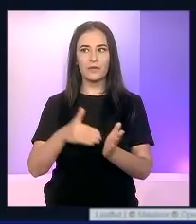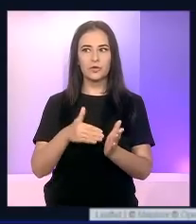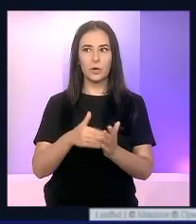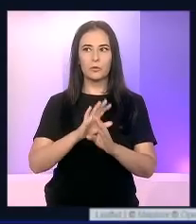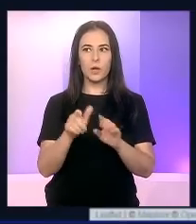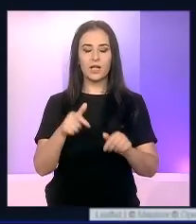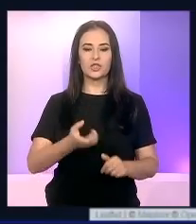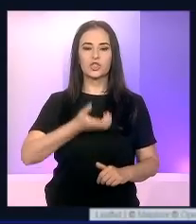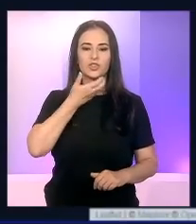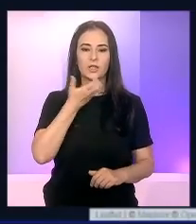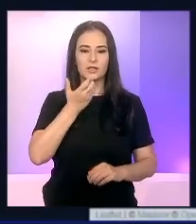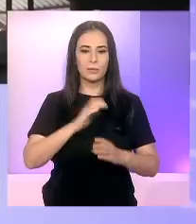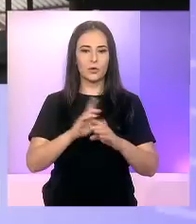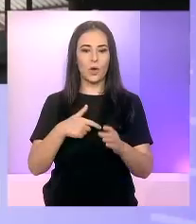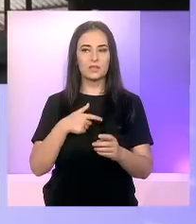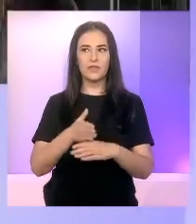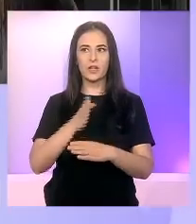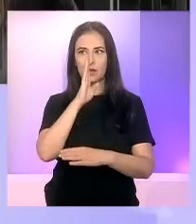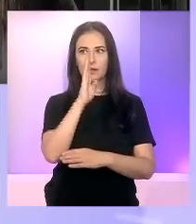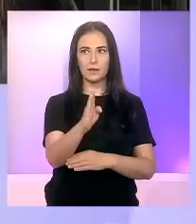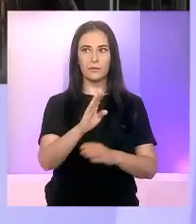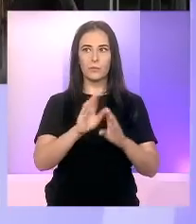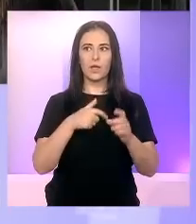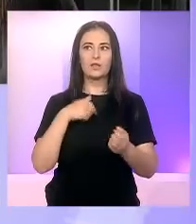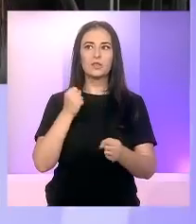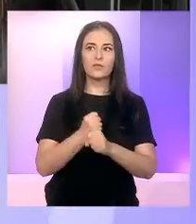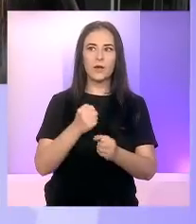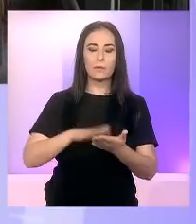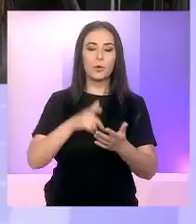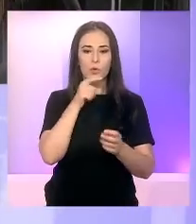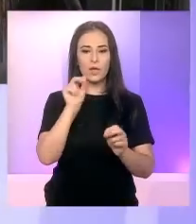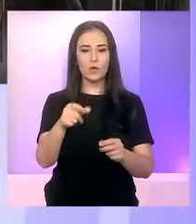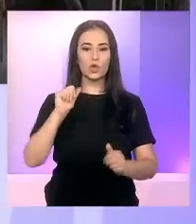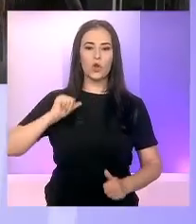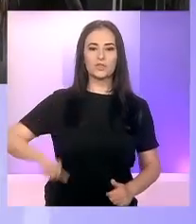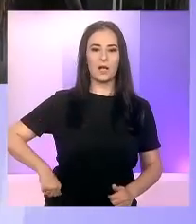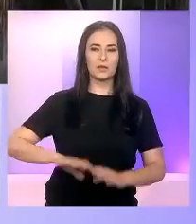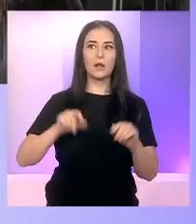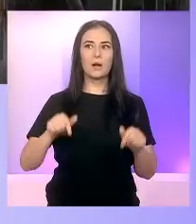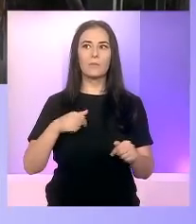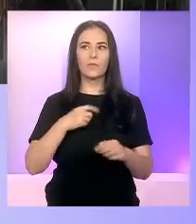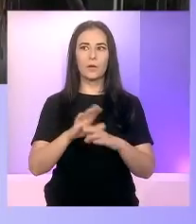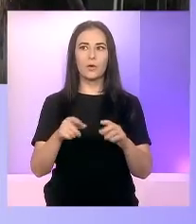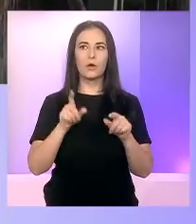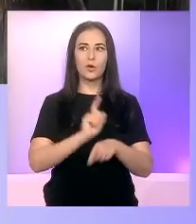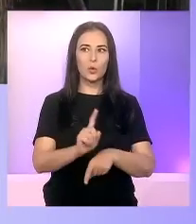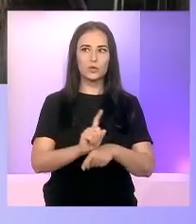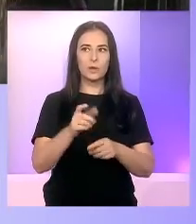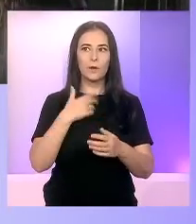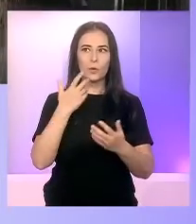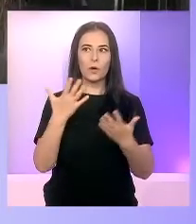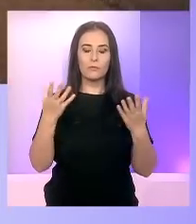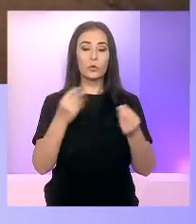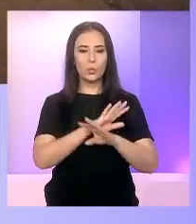cu alte cuvinte, să institui o rotă directă cu 400 camioane care se barsă tot în Constanța. Chiar nu poți să dai toate locurile de